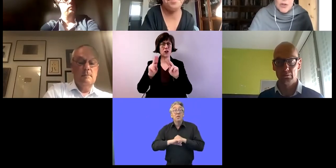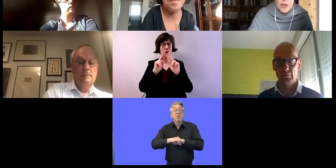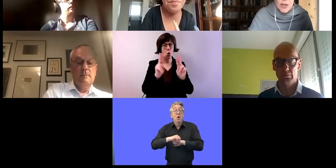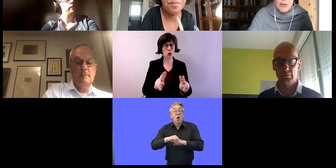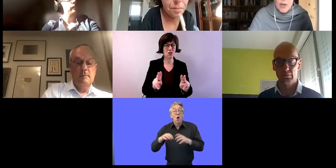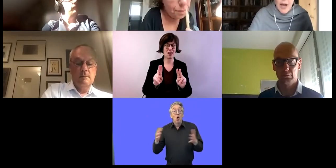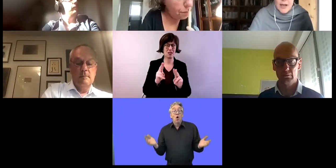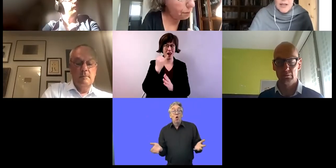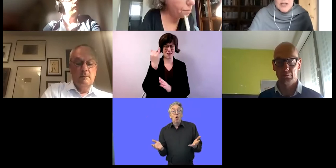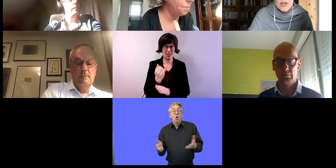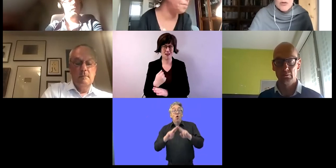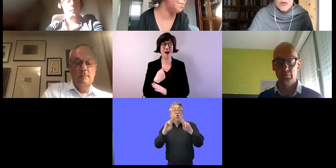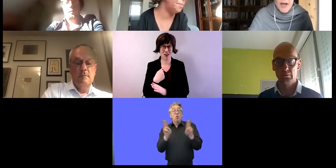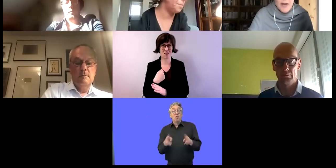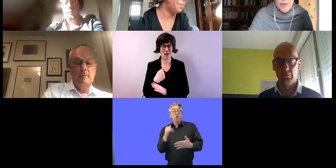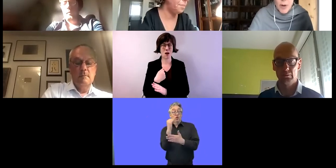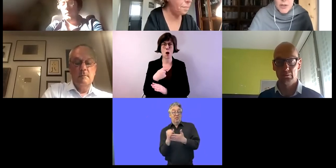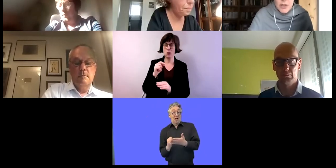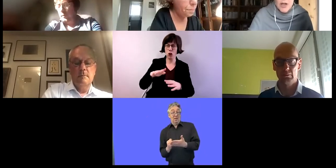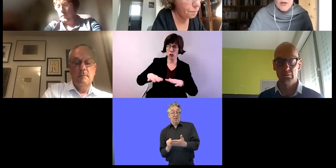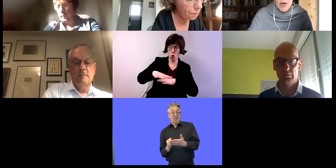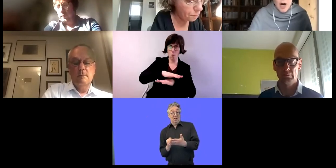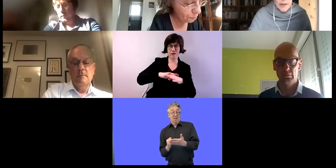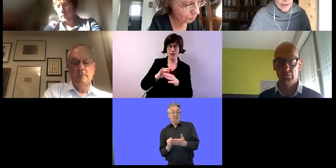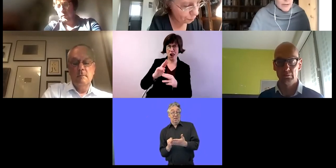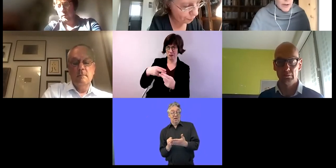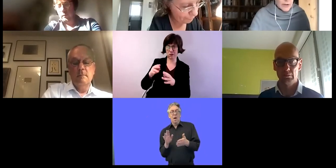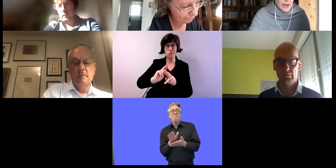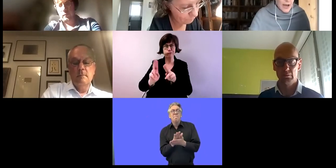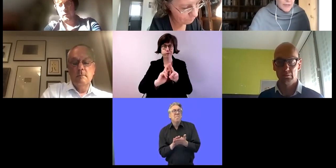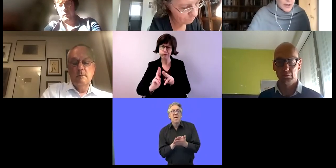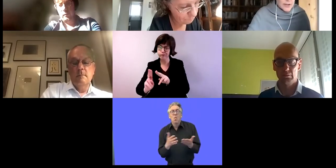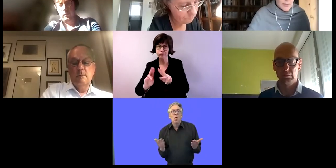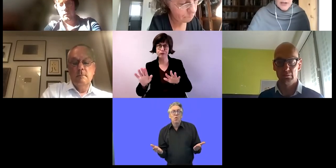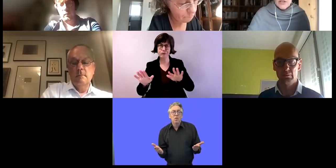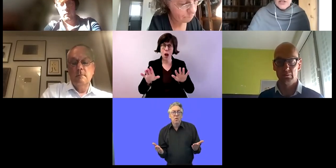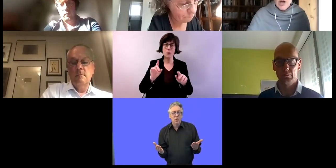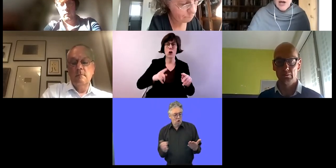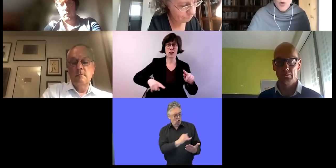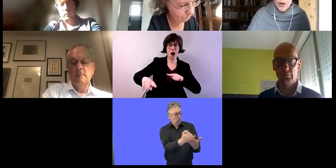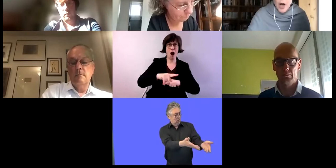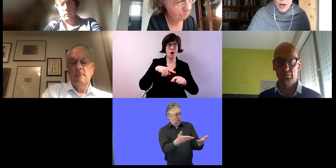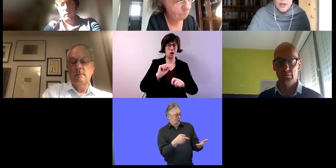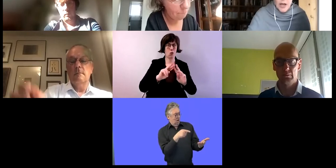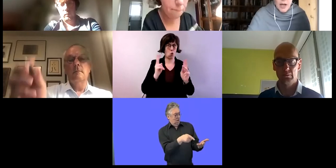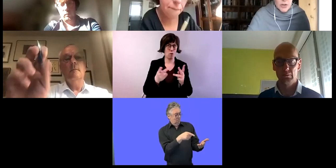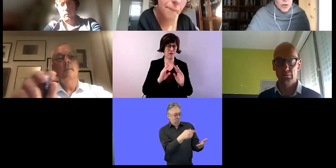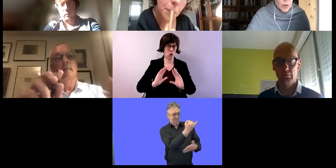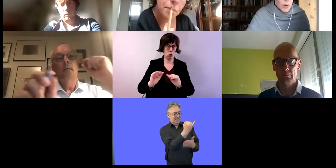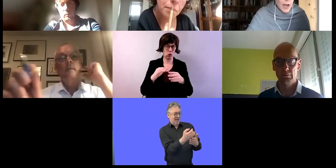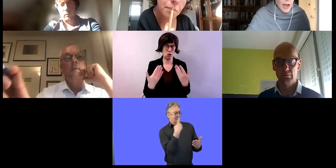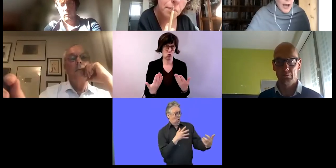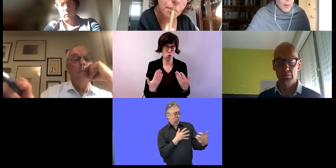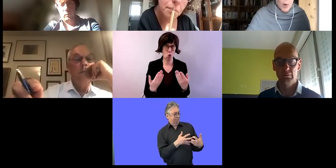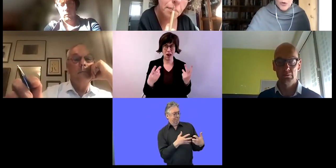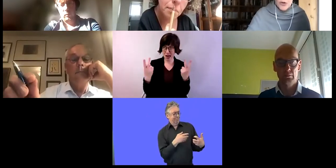Designs, also des Umfeldes, sodass alle das Umfeld und die Umwelt nutzen können, unabhängig davon,